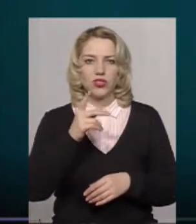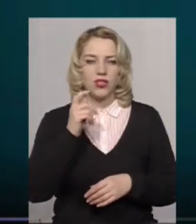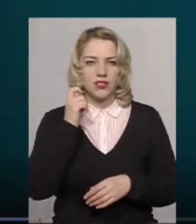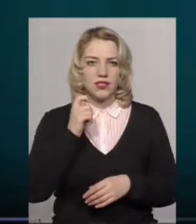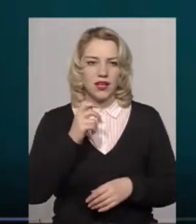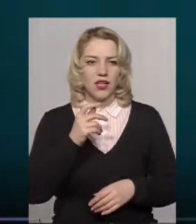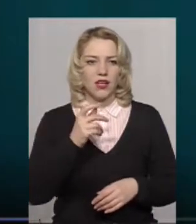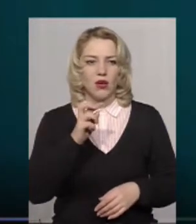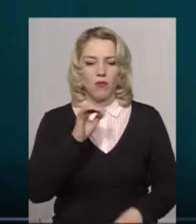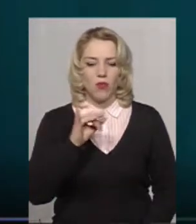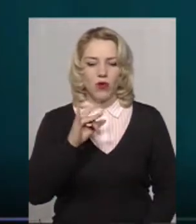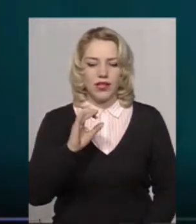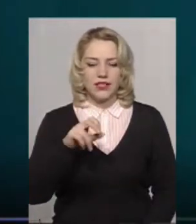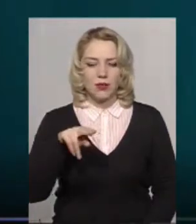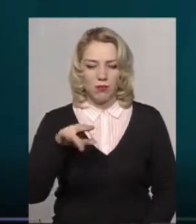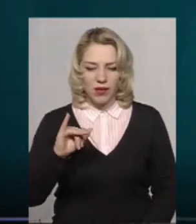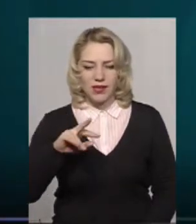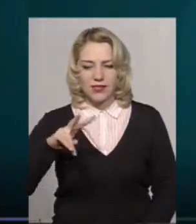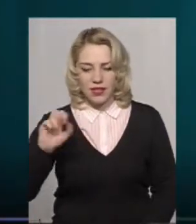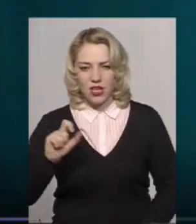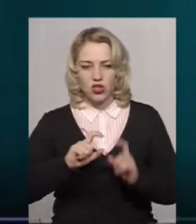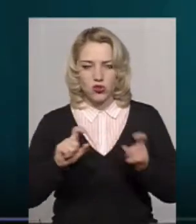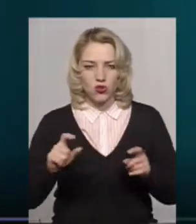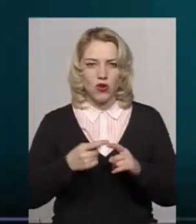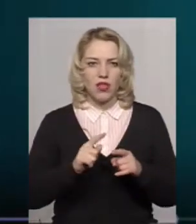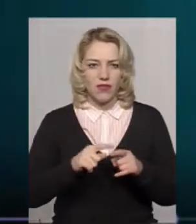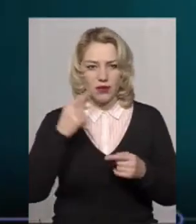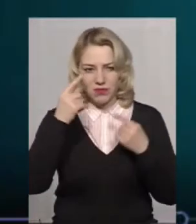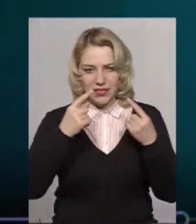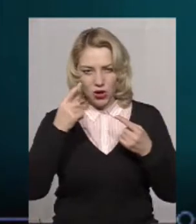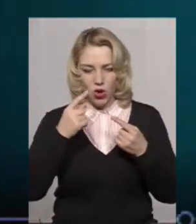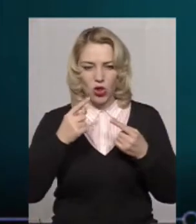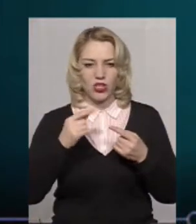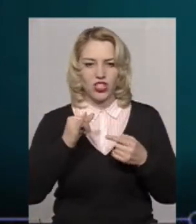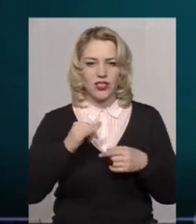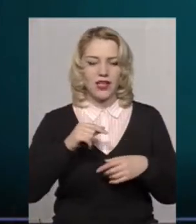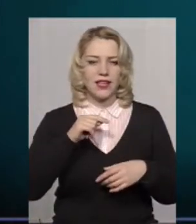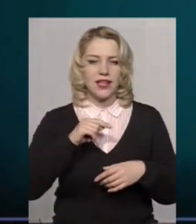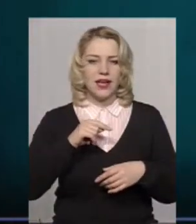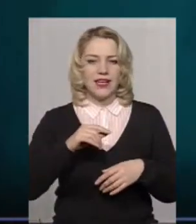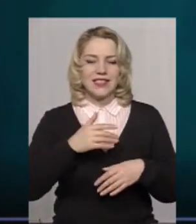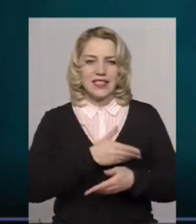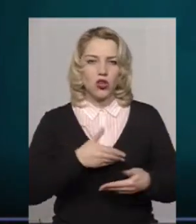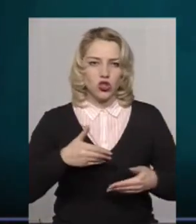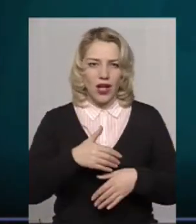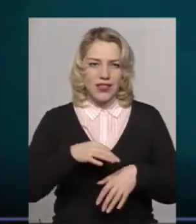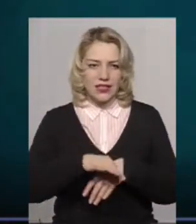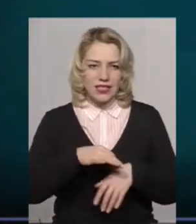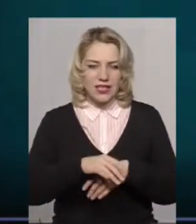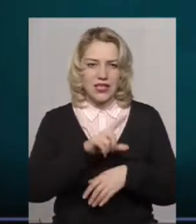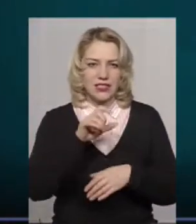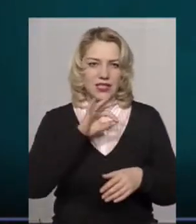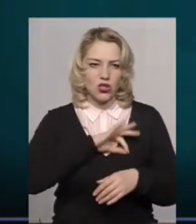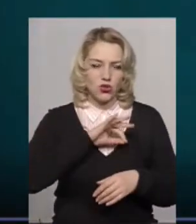береспільських шкіл вчинила булінг, тобто дії психологічного та сексуального насильства із застосуванням засобів електронних